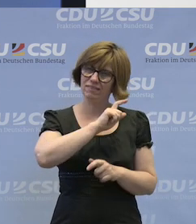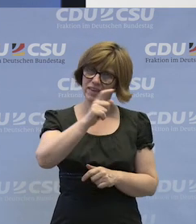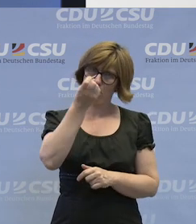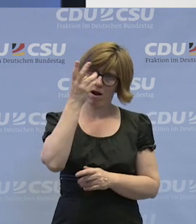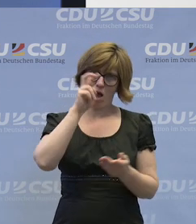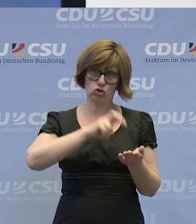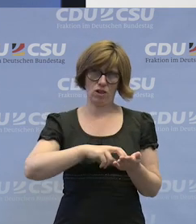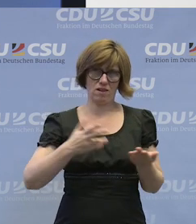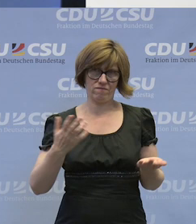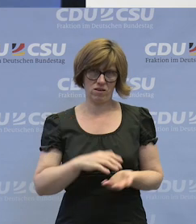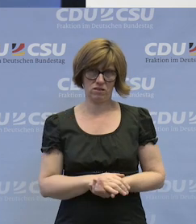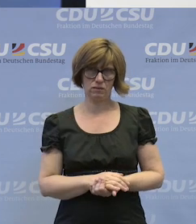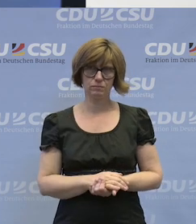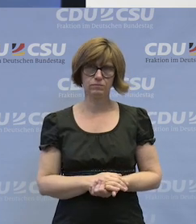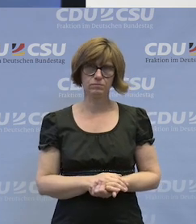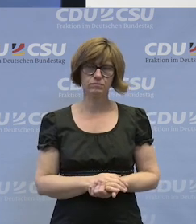klarstellen,